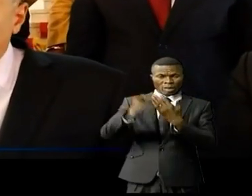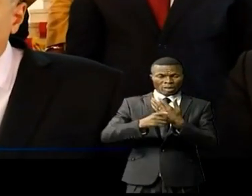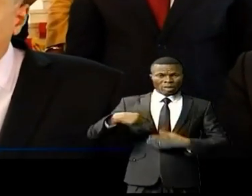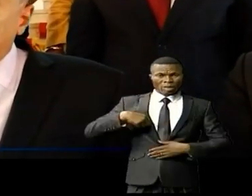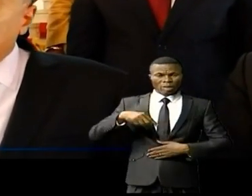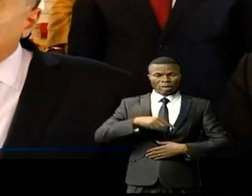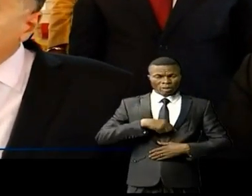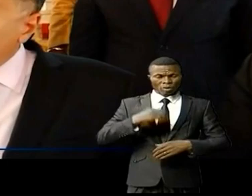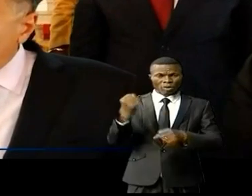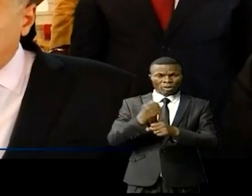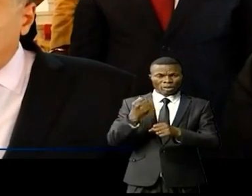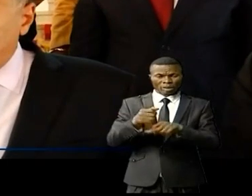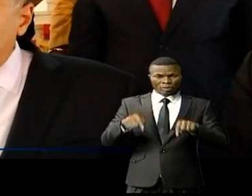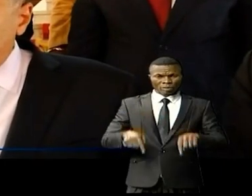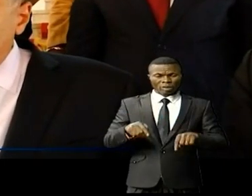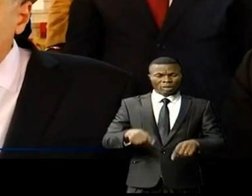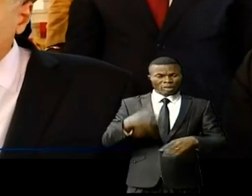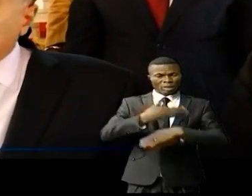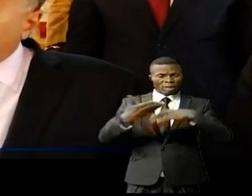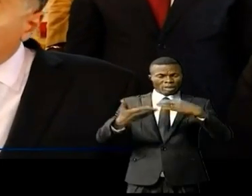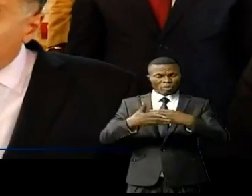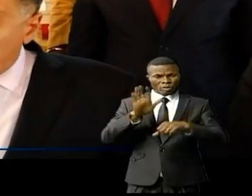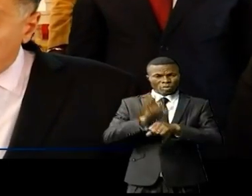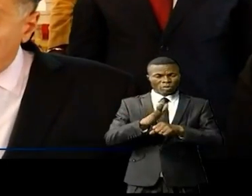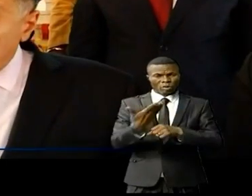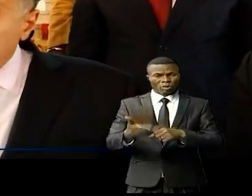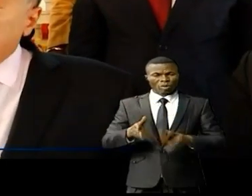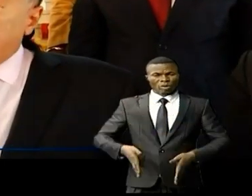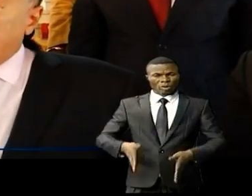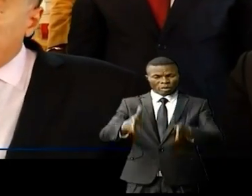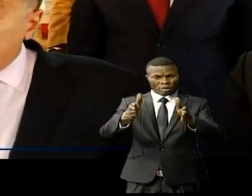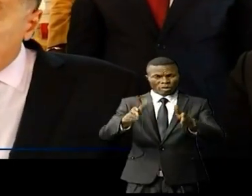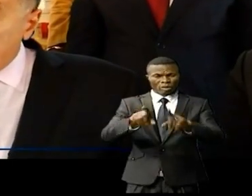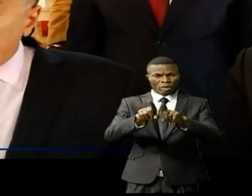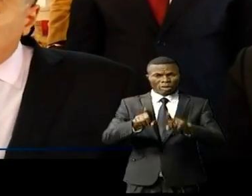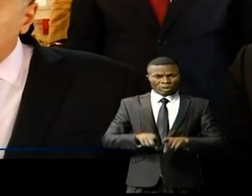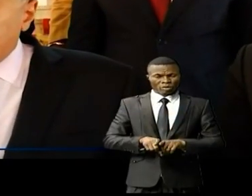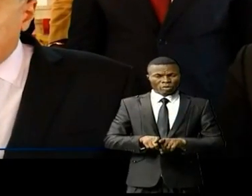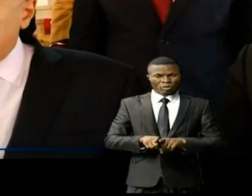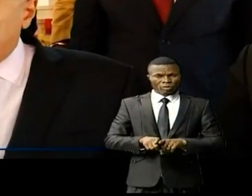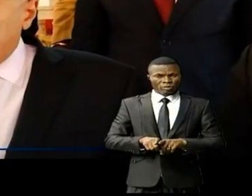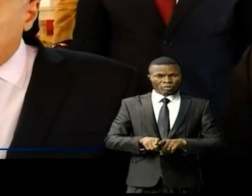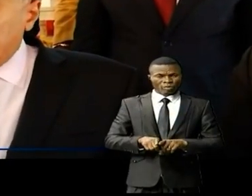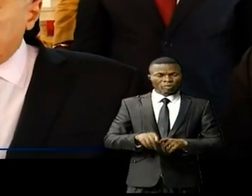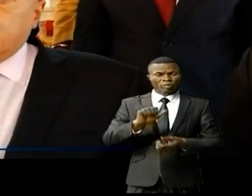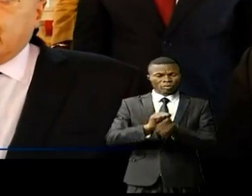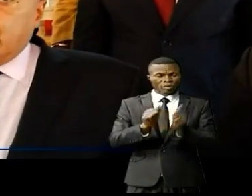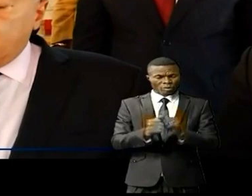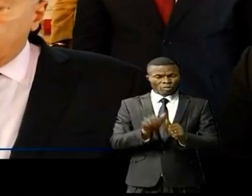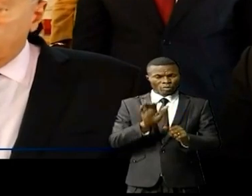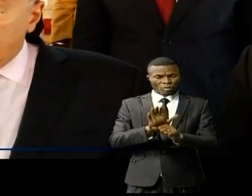'investissement dans les infrastructures, dans les routes, dans l'électricité,